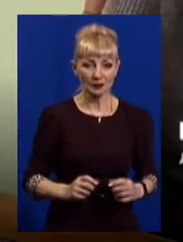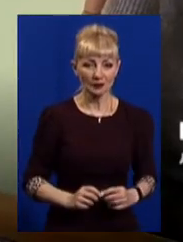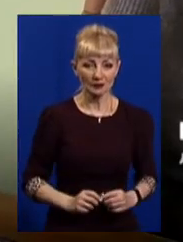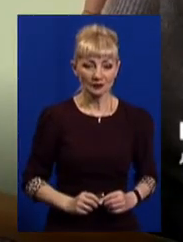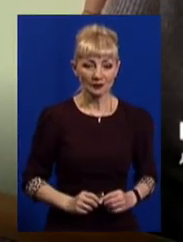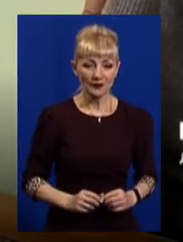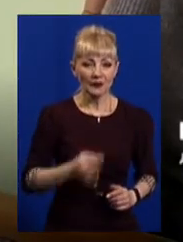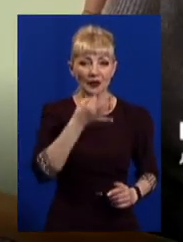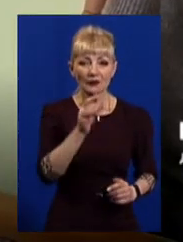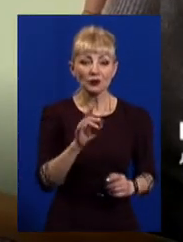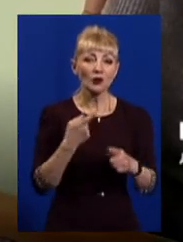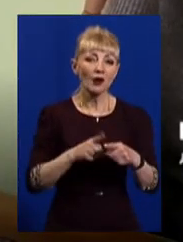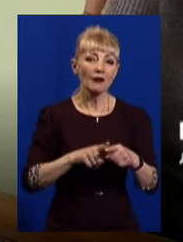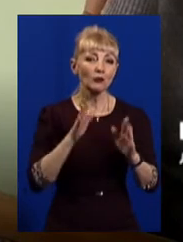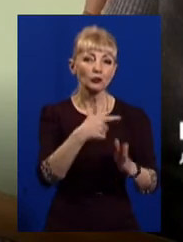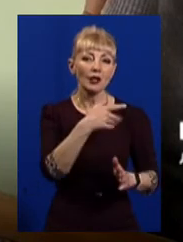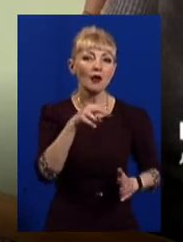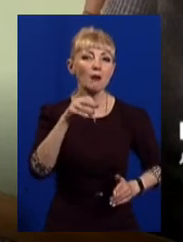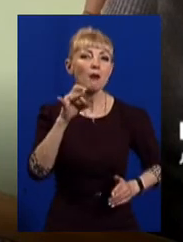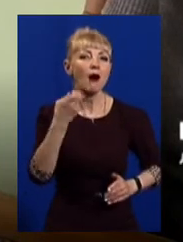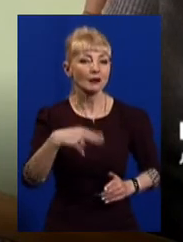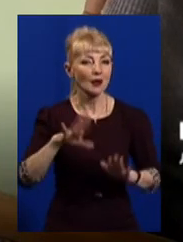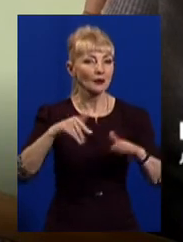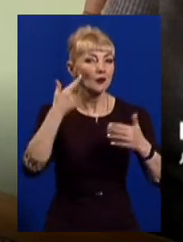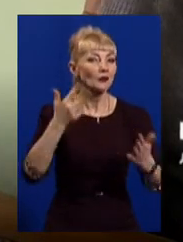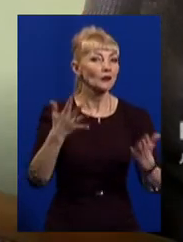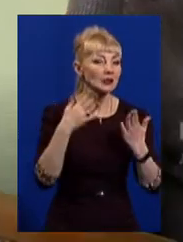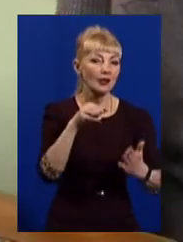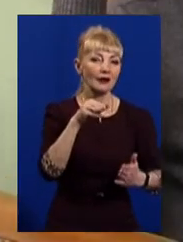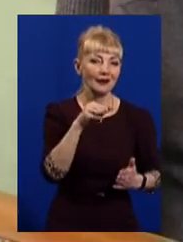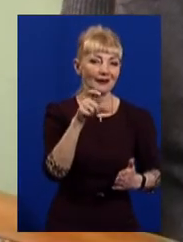Казали, що це буде гепард. Потім з'ясувалося, що буде тхір.